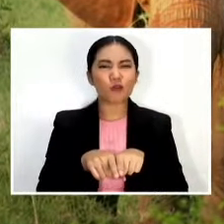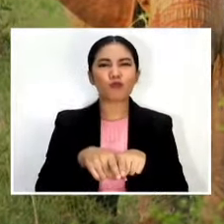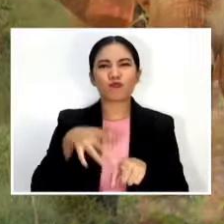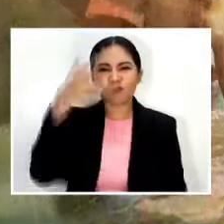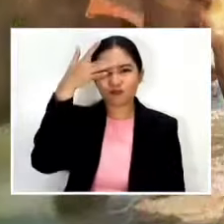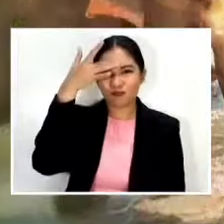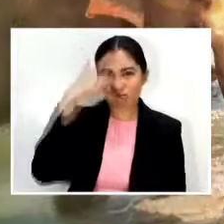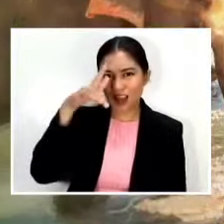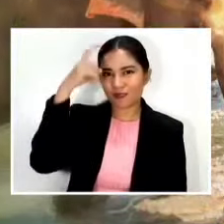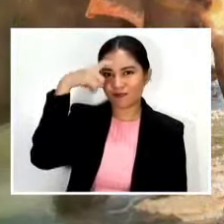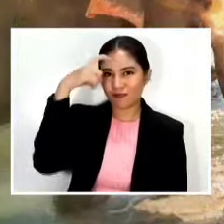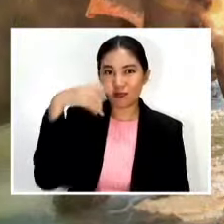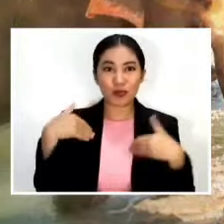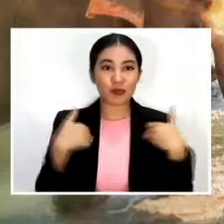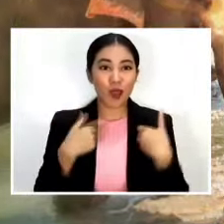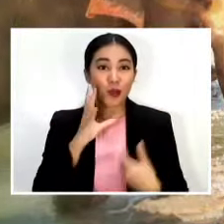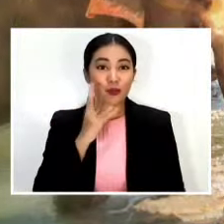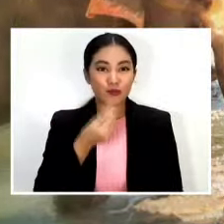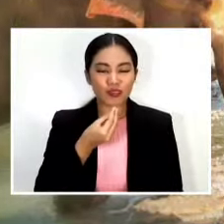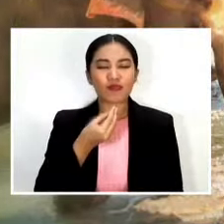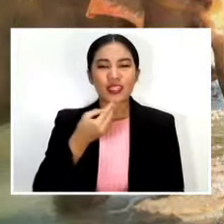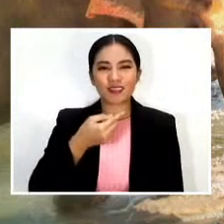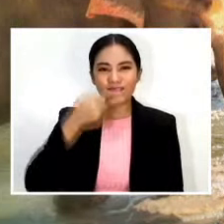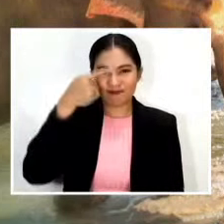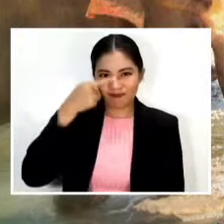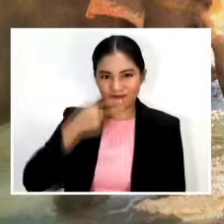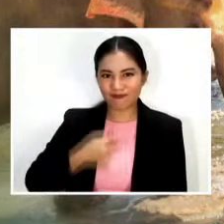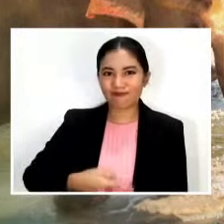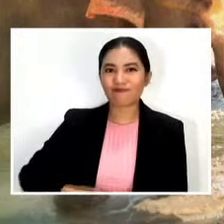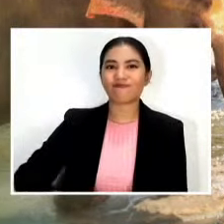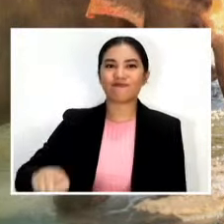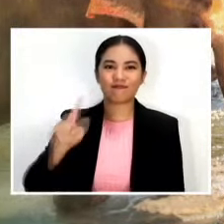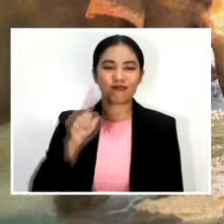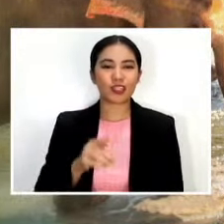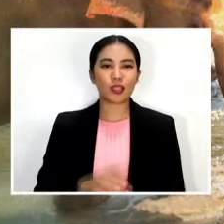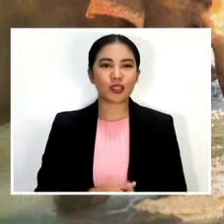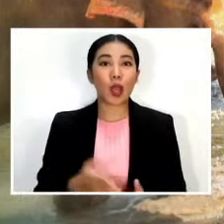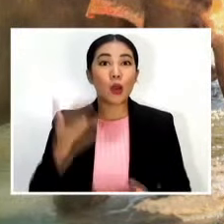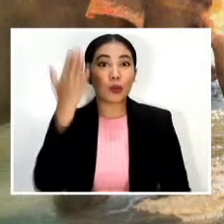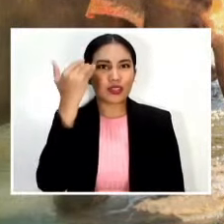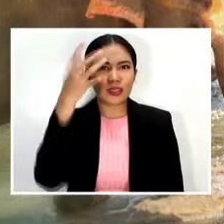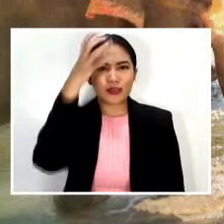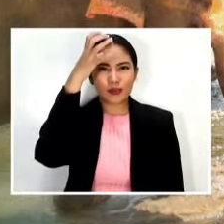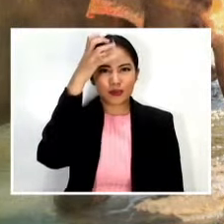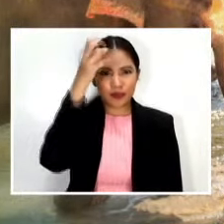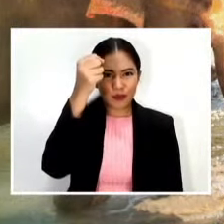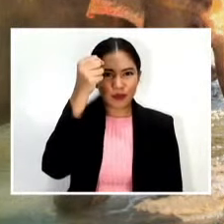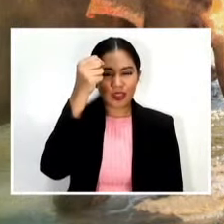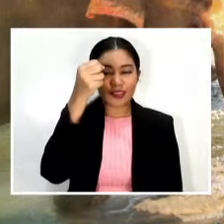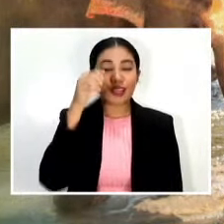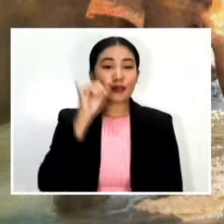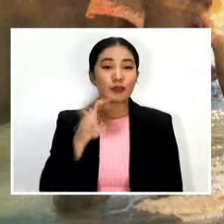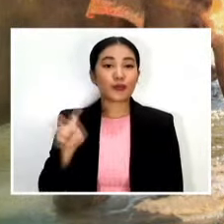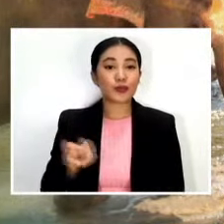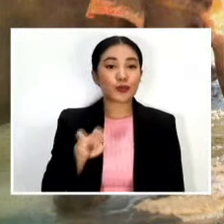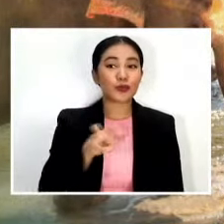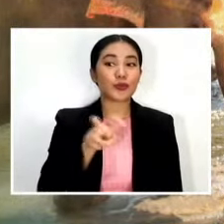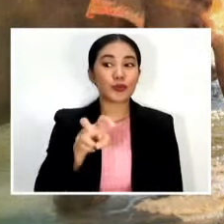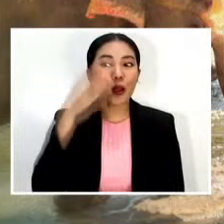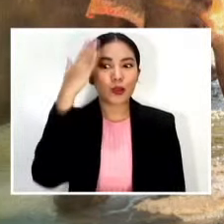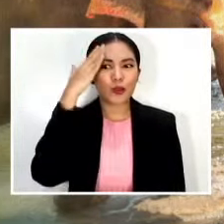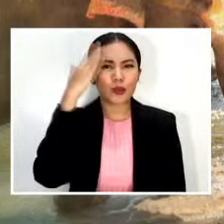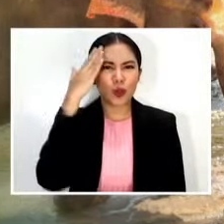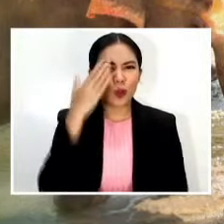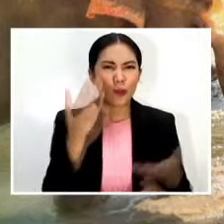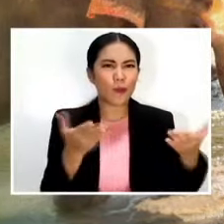na kilala sa kanilang matalas na memorya Kahit gaano sinakalayo mag-vigrate na alala nila kung aling mga lugar ang may maraming tubig Pero kahit